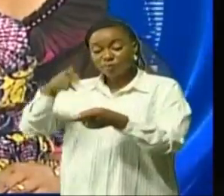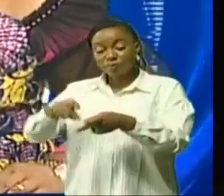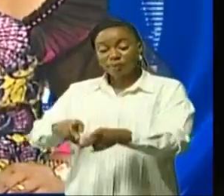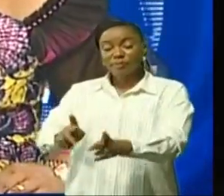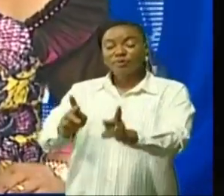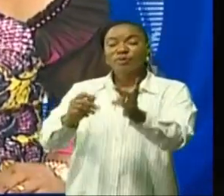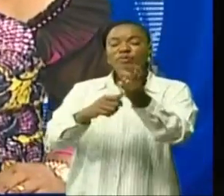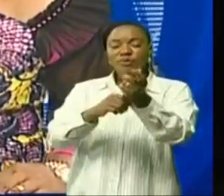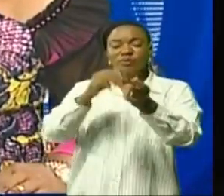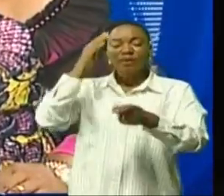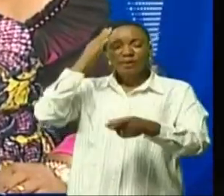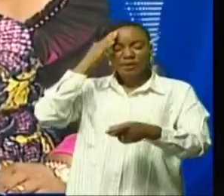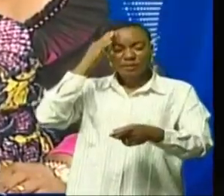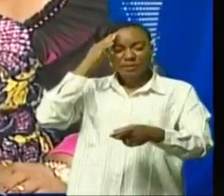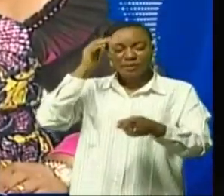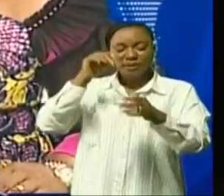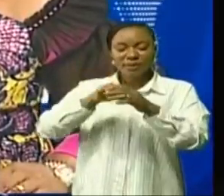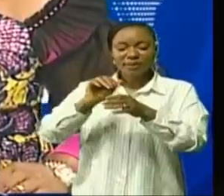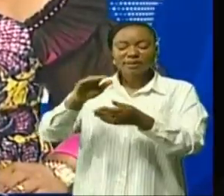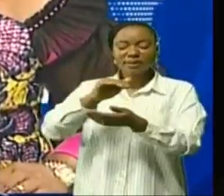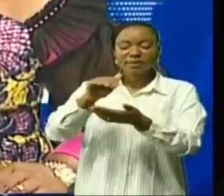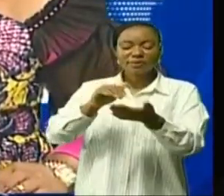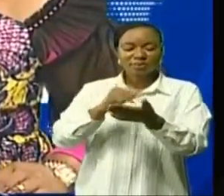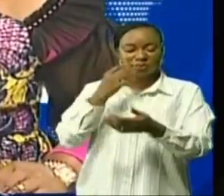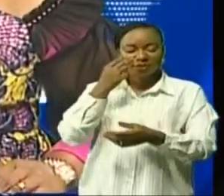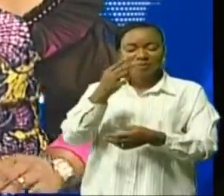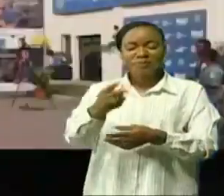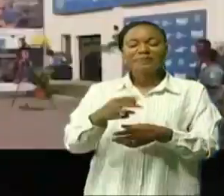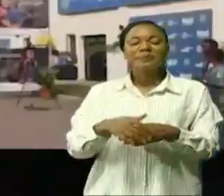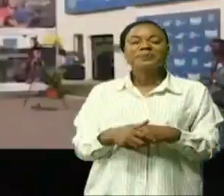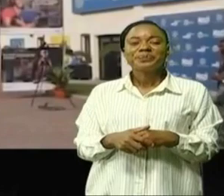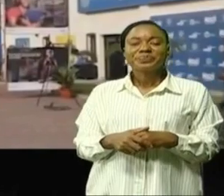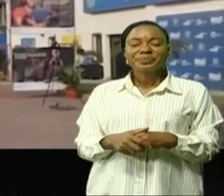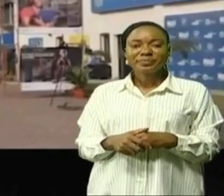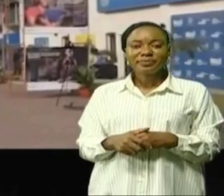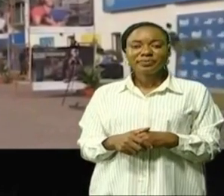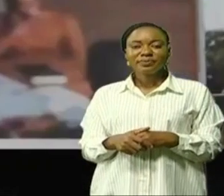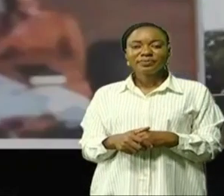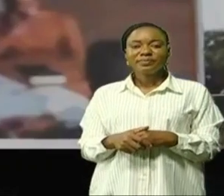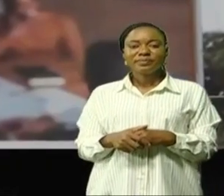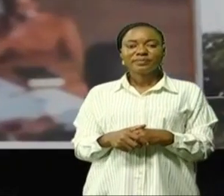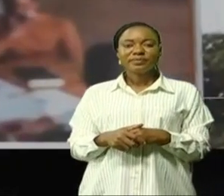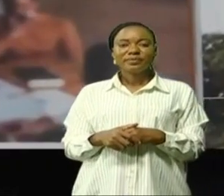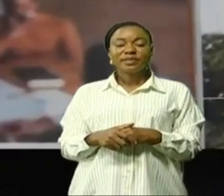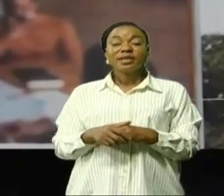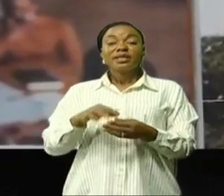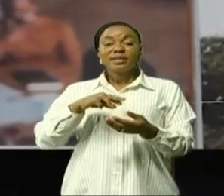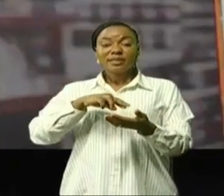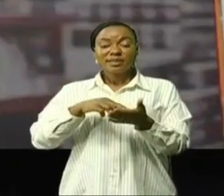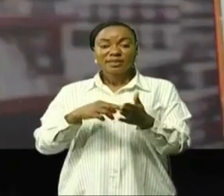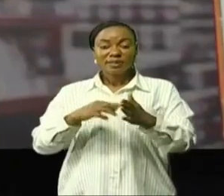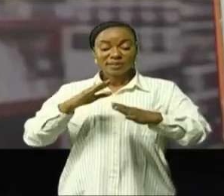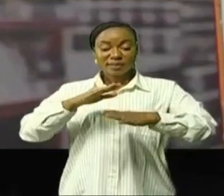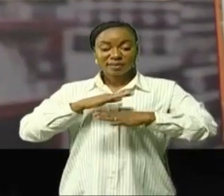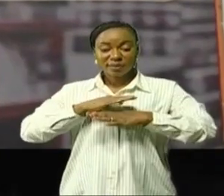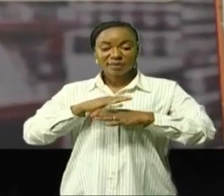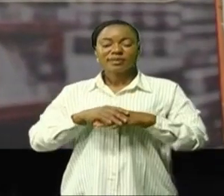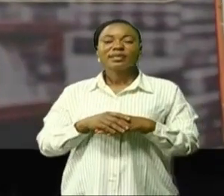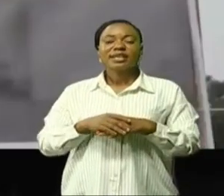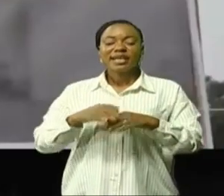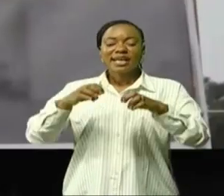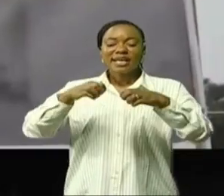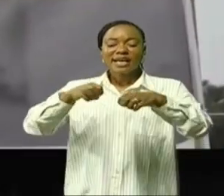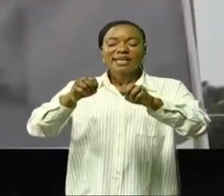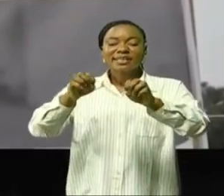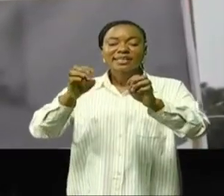d'être au courant de ce centre mérindique En oeuvre de soulagement pour les entrepreneurs désirés d